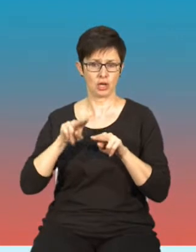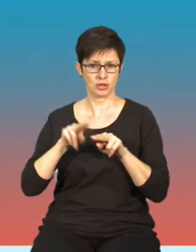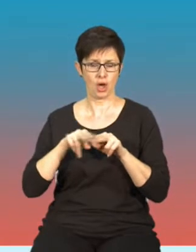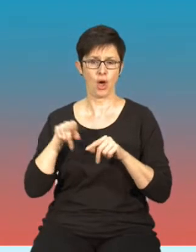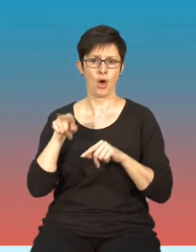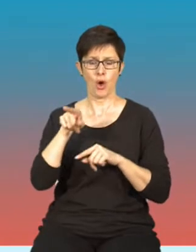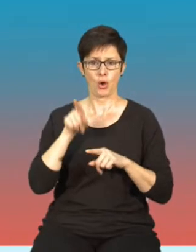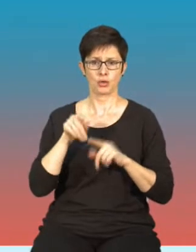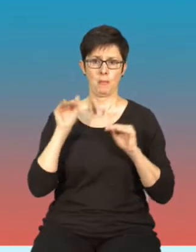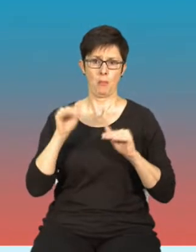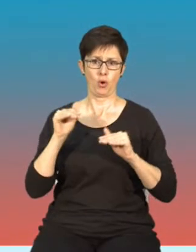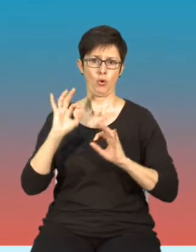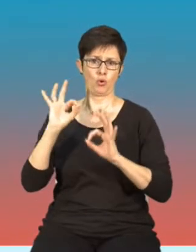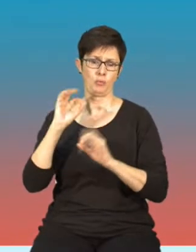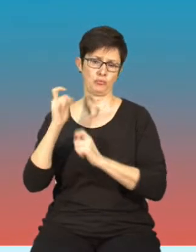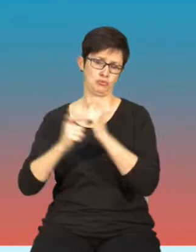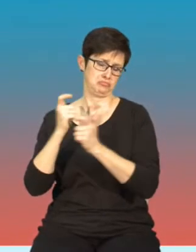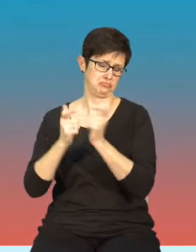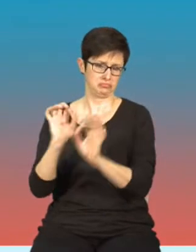oparciu o które podejmują swoje działania.